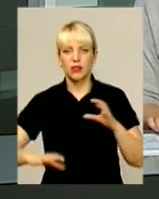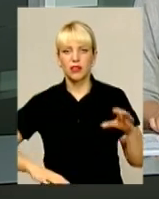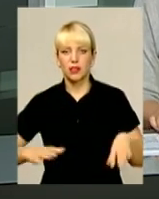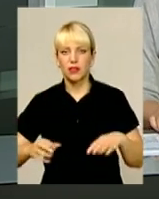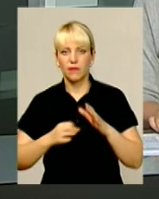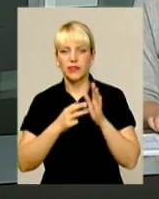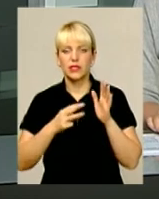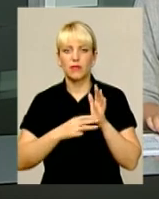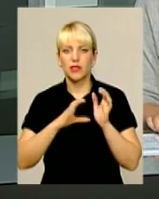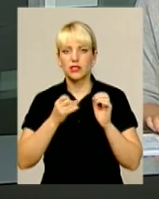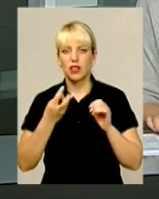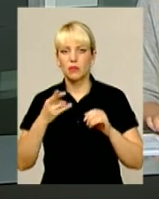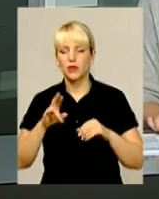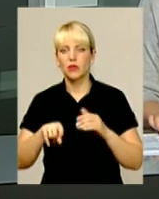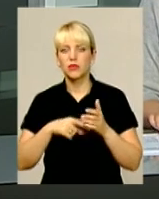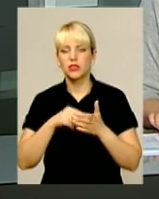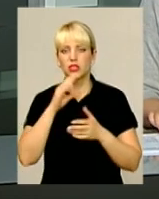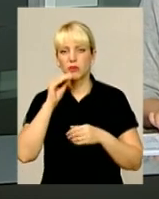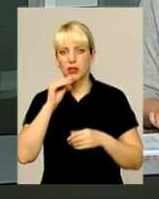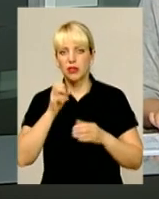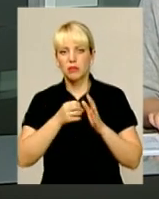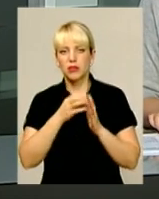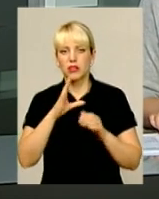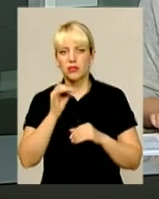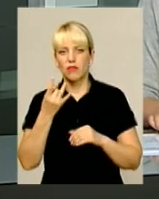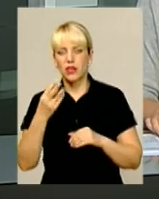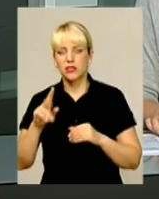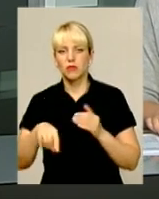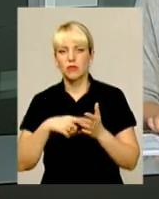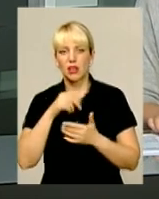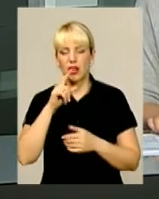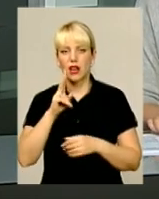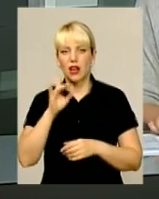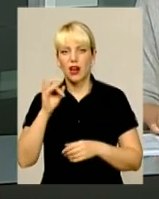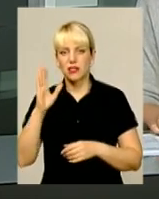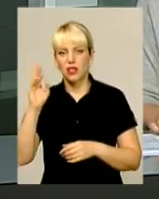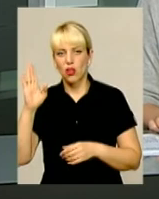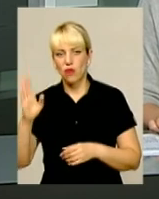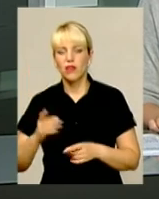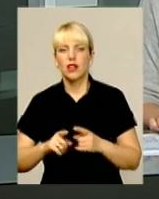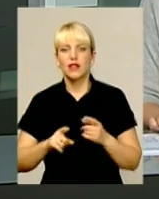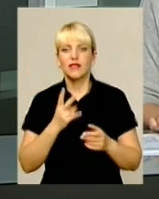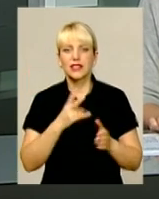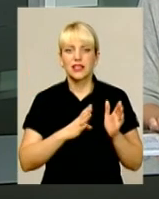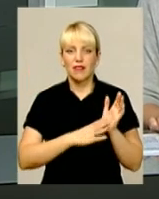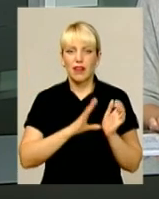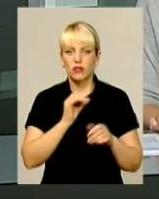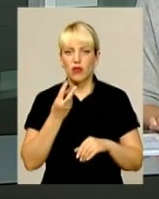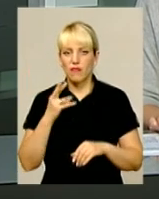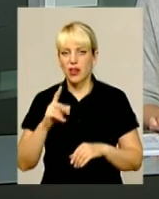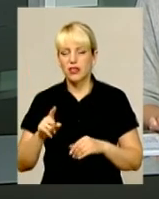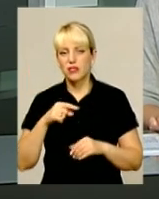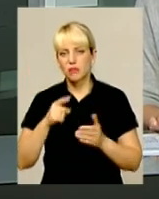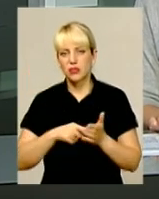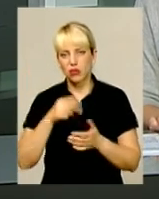18 серпня у Шепетівці, 15 вересня у Красилові, 29 вересня у Хмельницькому, 13 жовтня у